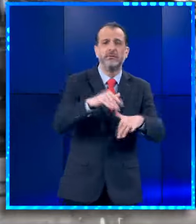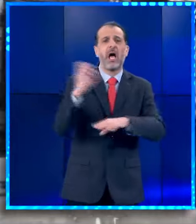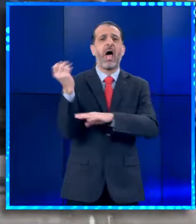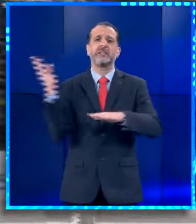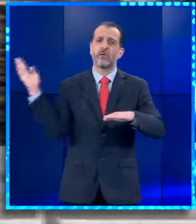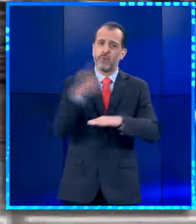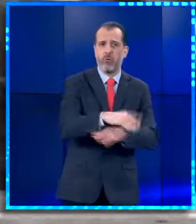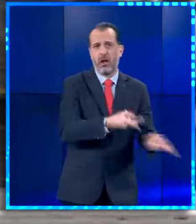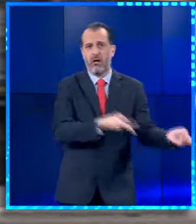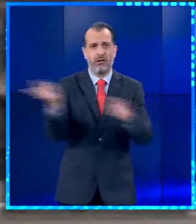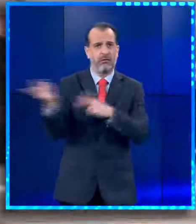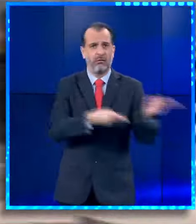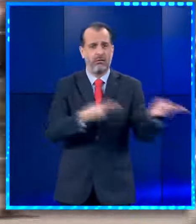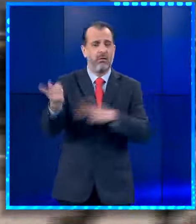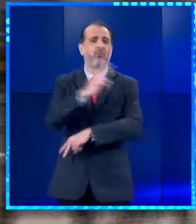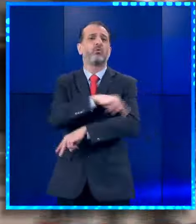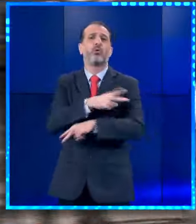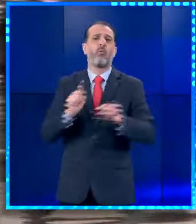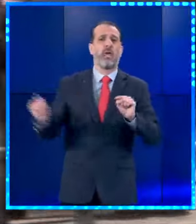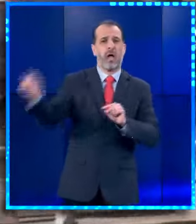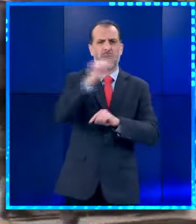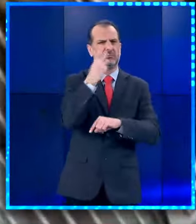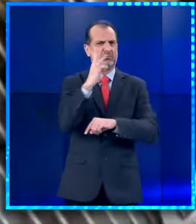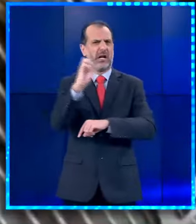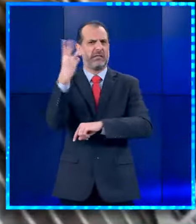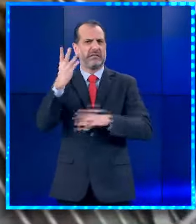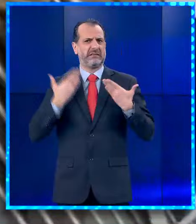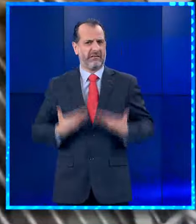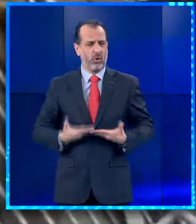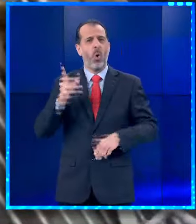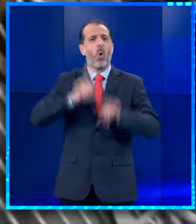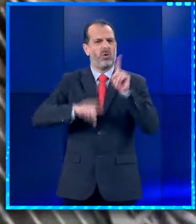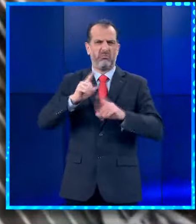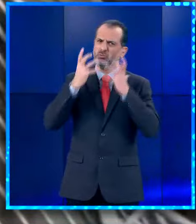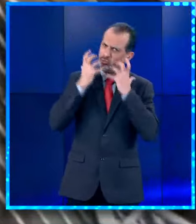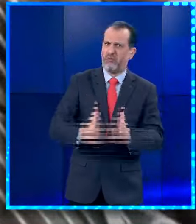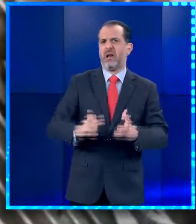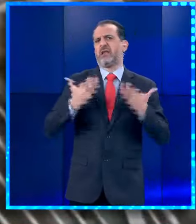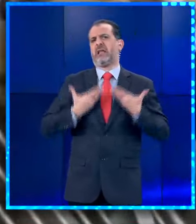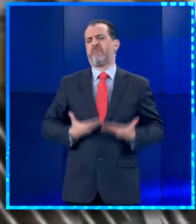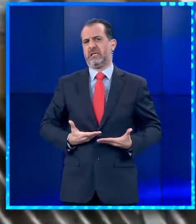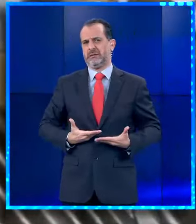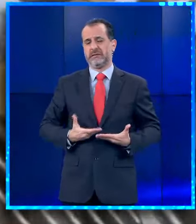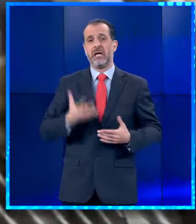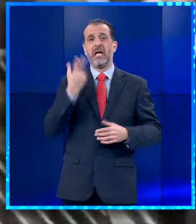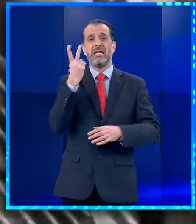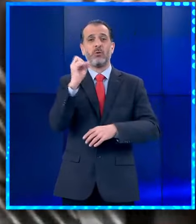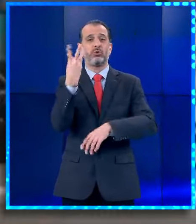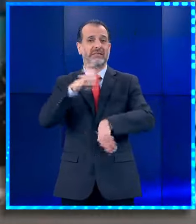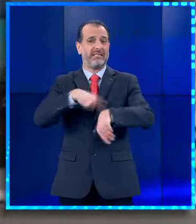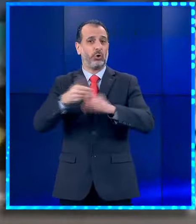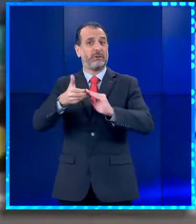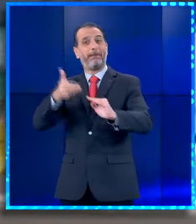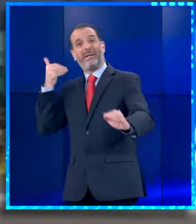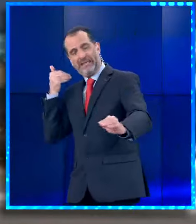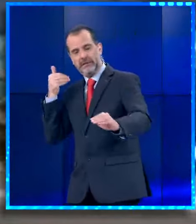αυτή τη στιγμή 33 άτομα μεταφέρθηκαν στα νοσοκομεία, κάποια από αυτούς είναι σε σοβαρή κατάσταση. Όλα αυτά 24 ώρες μετά το